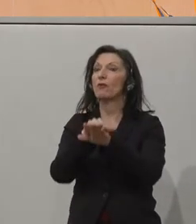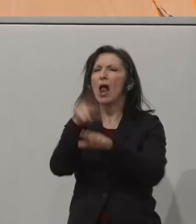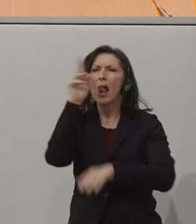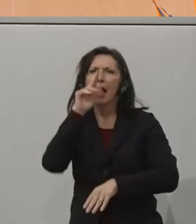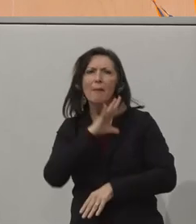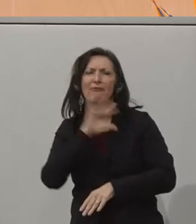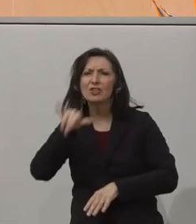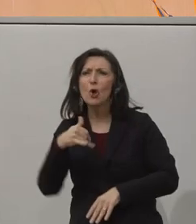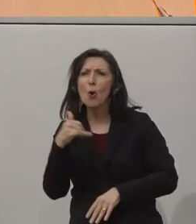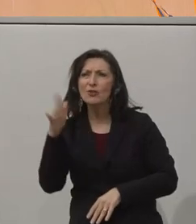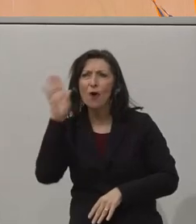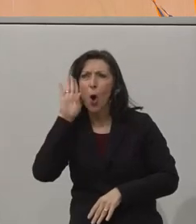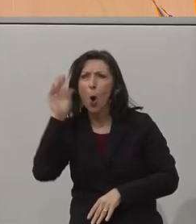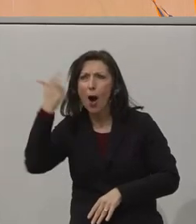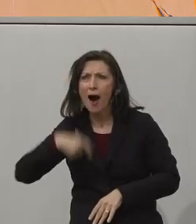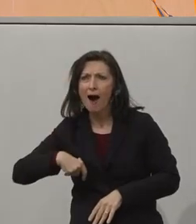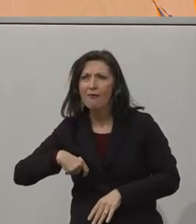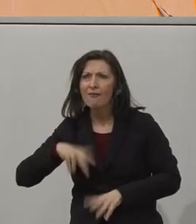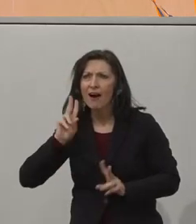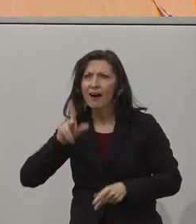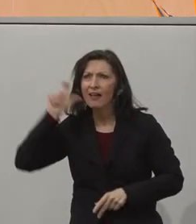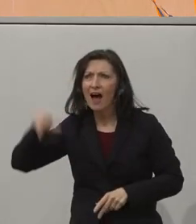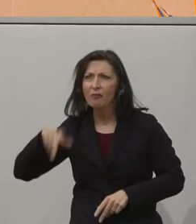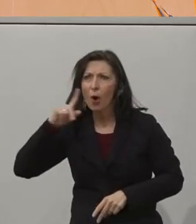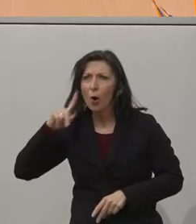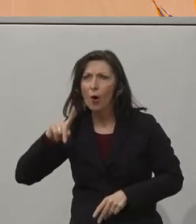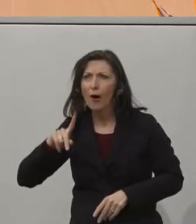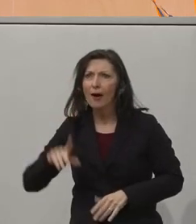Josef, hörst du uns oder hören wir dich? Das ist eher die Frage.